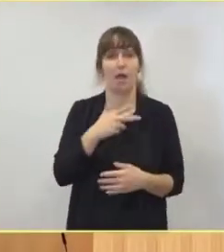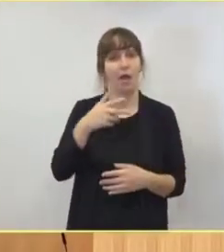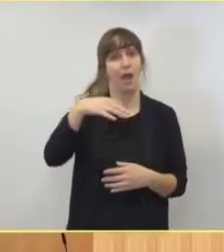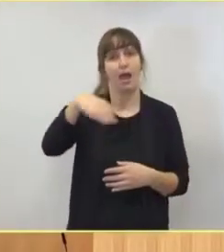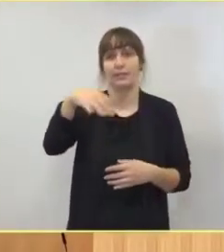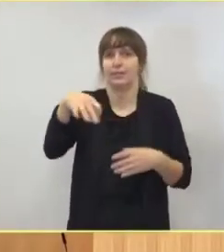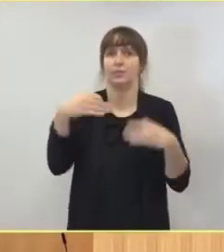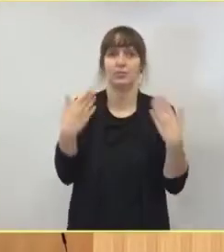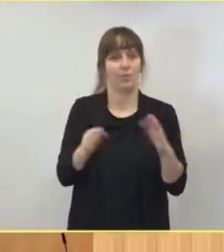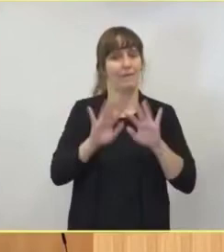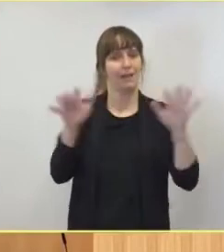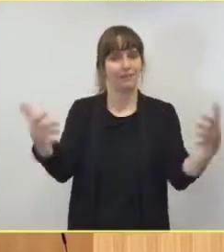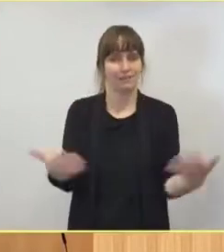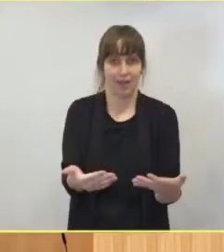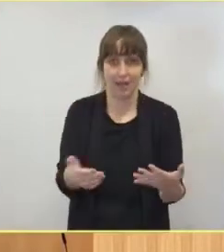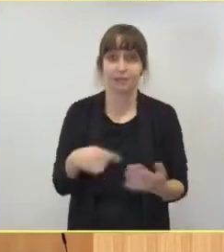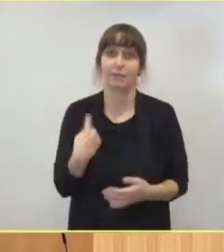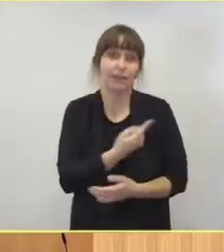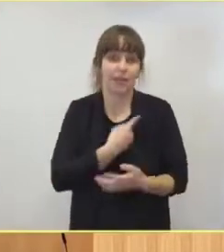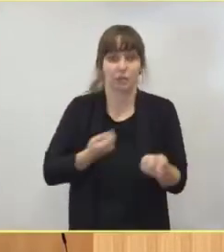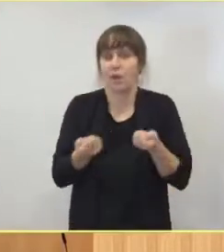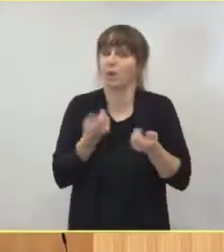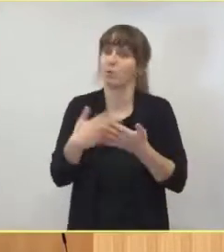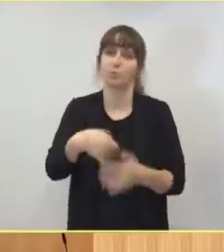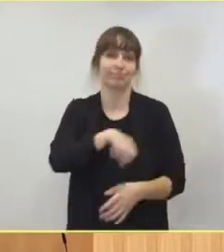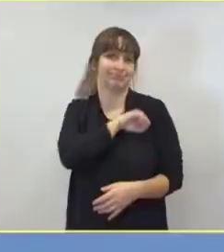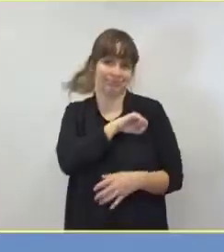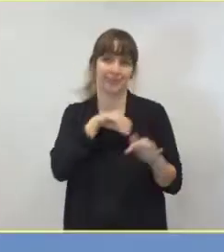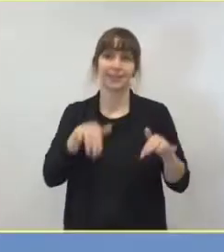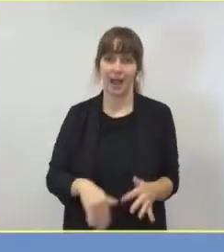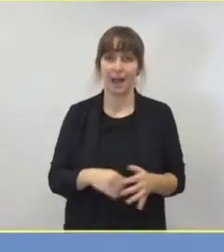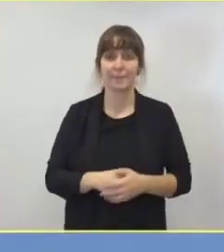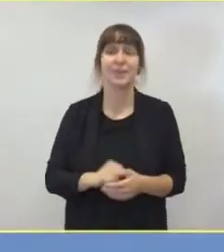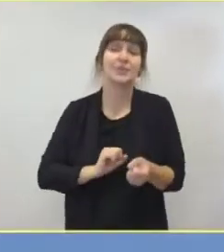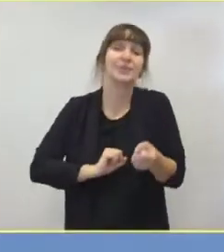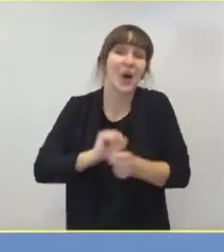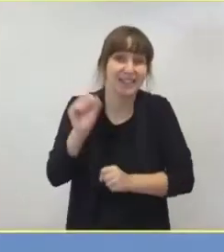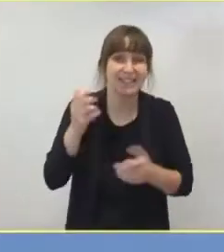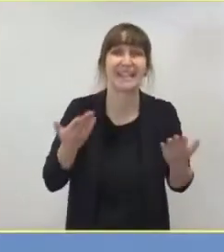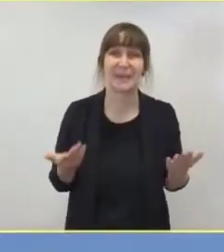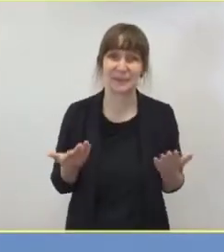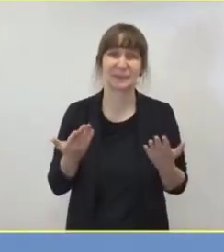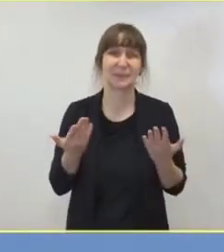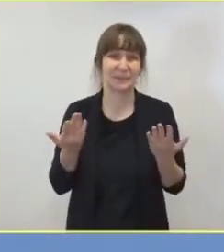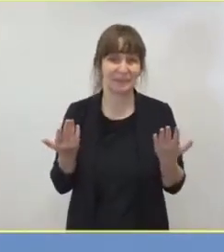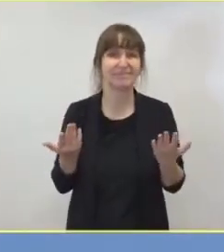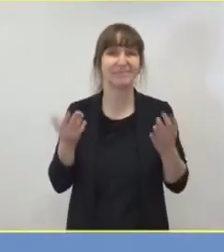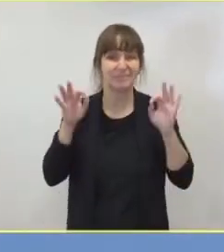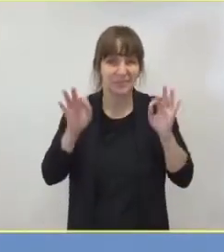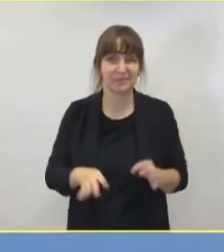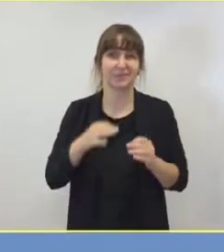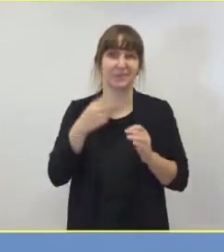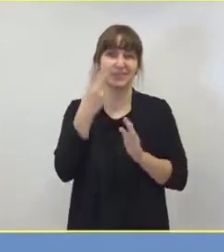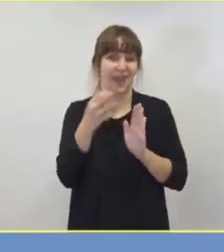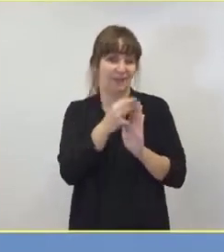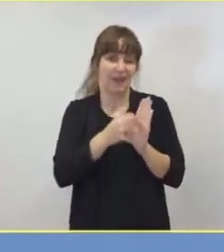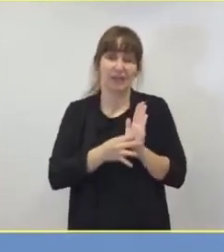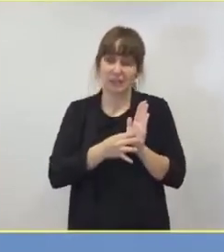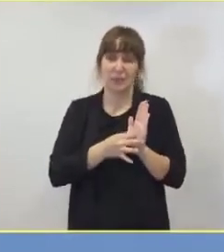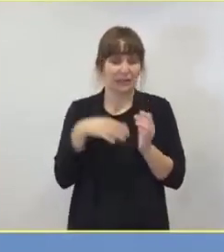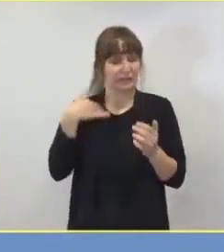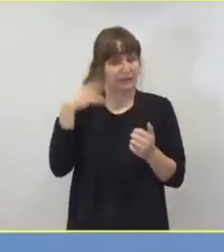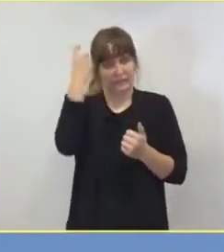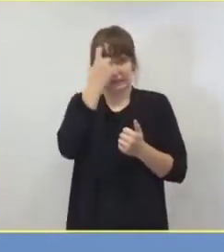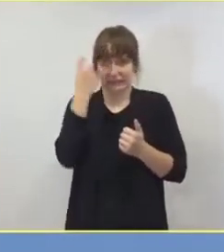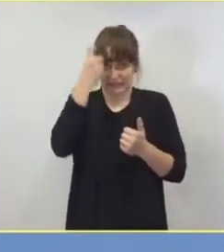für uns schon in der Steuerung eine enorme Hilfe. Dennoch machen uns derzeit zwei relevante Faktoren deutliche Sorgen.